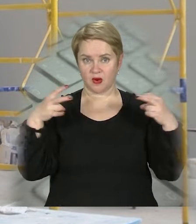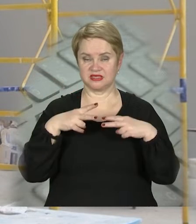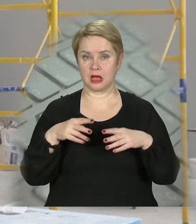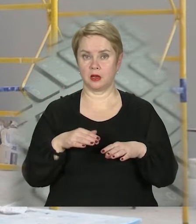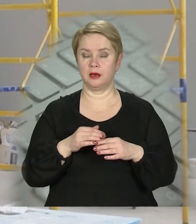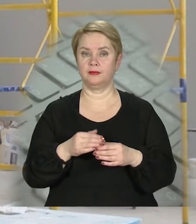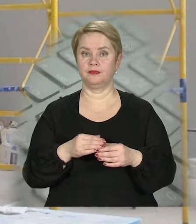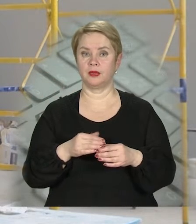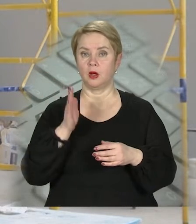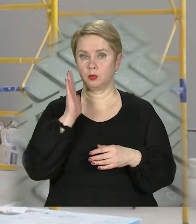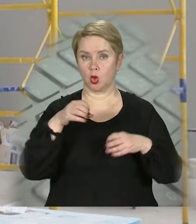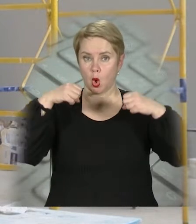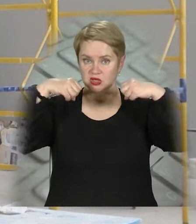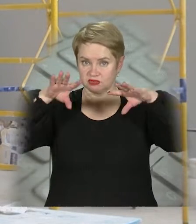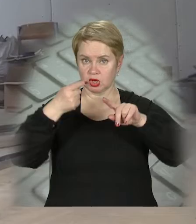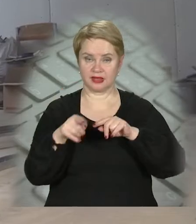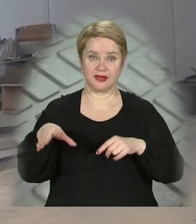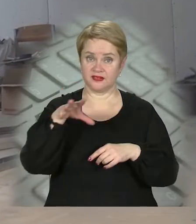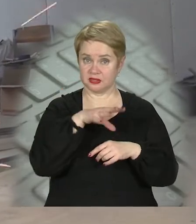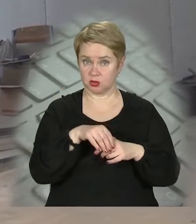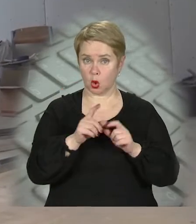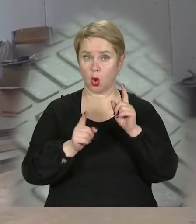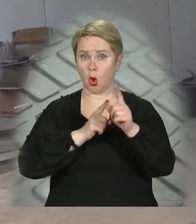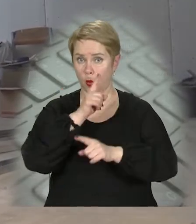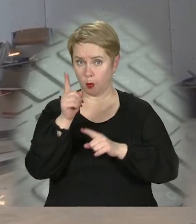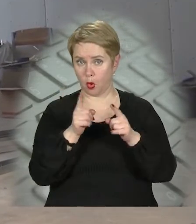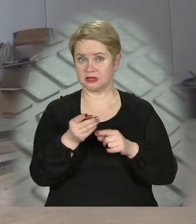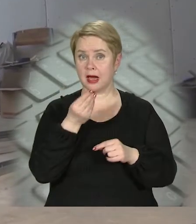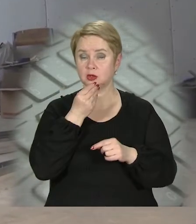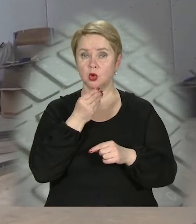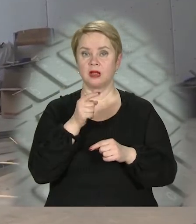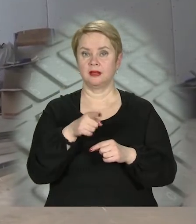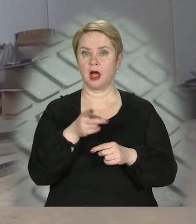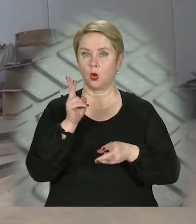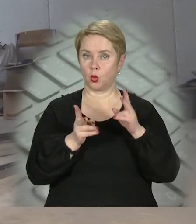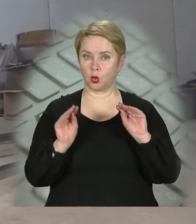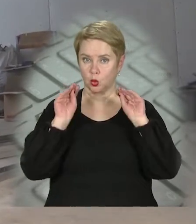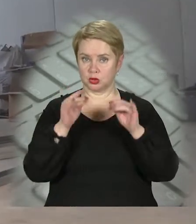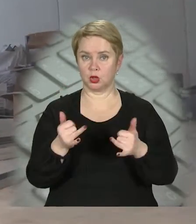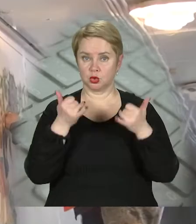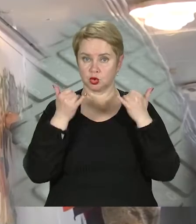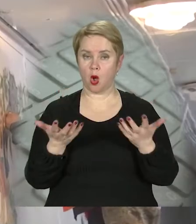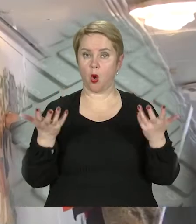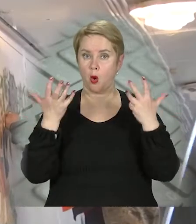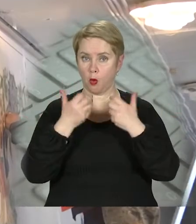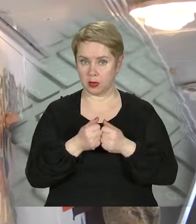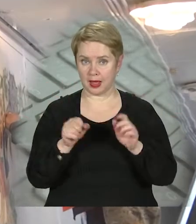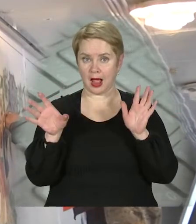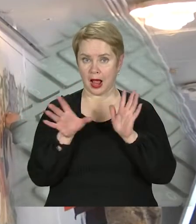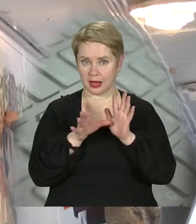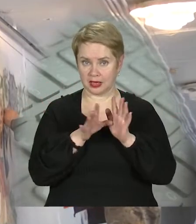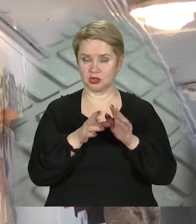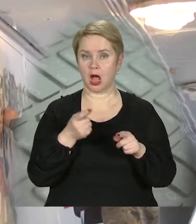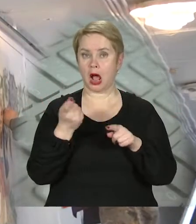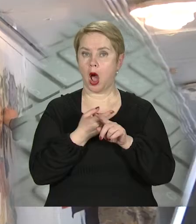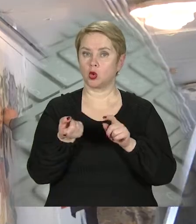уровня, буде освіщатися це все. Модернізують і харчоблок. Для кухарів там встановлять сучасне обладнання. Електричні